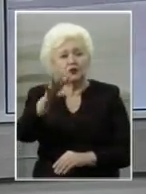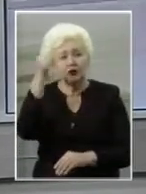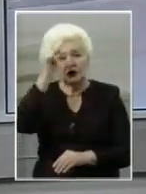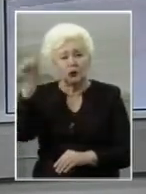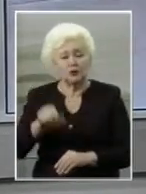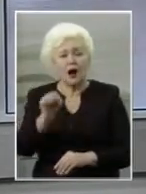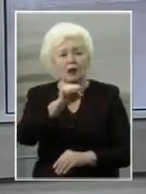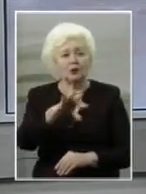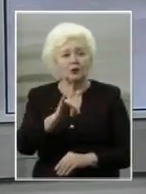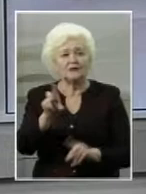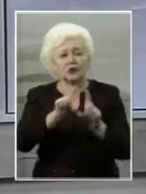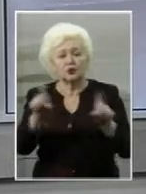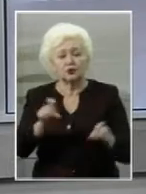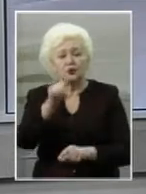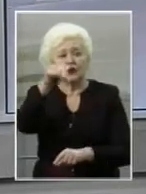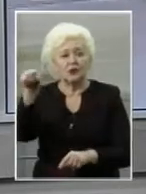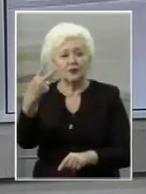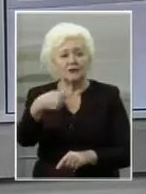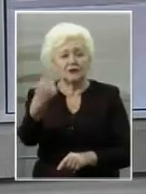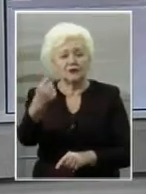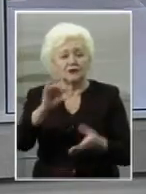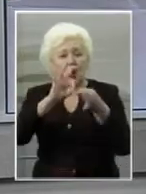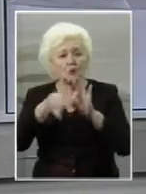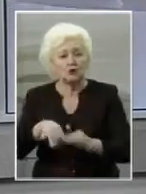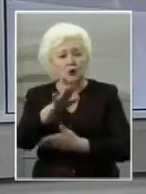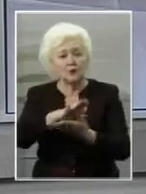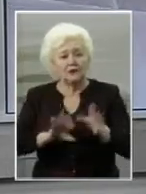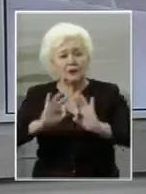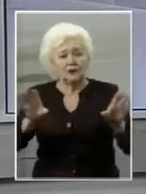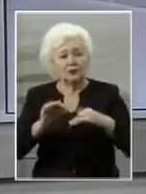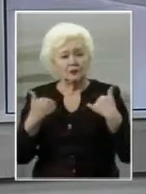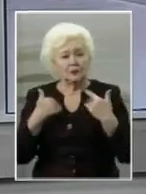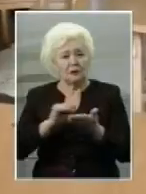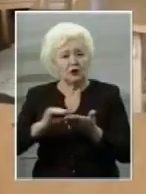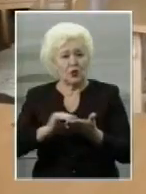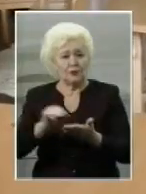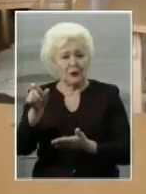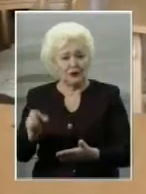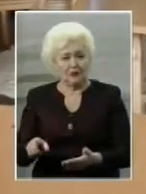Антонівської школи номер 21. Подроби це далі у сюжеті наших кореспондентів.